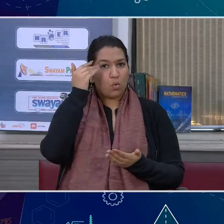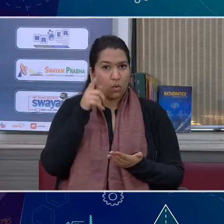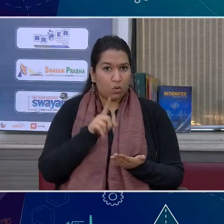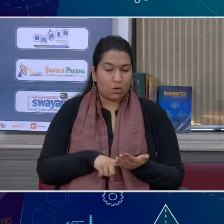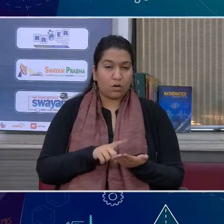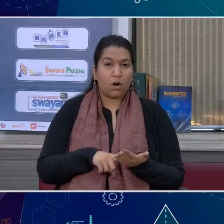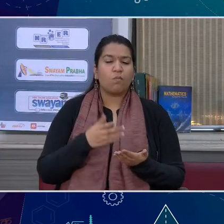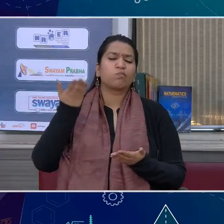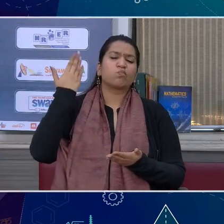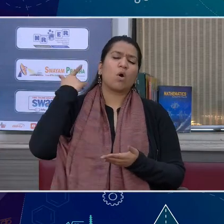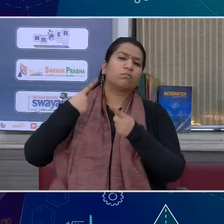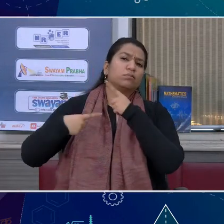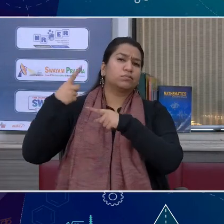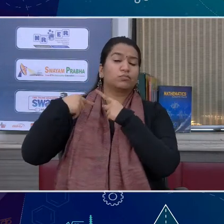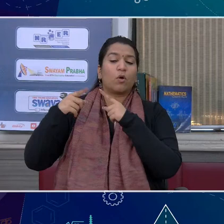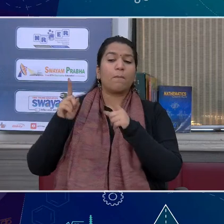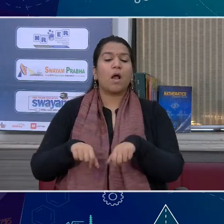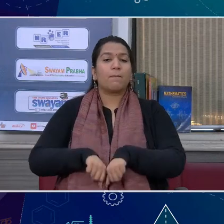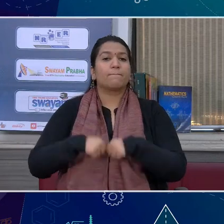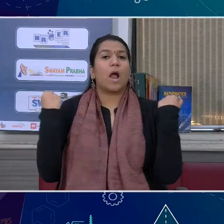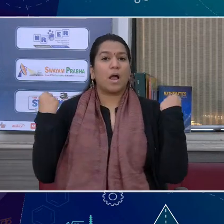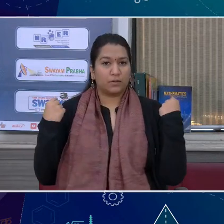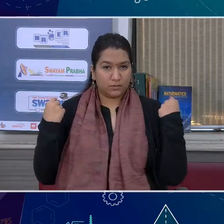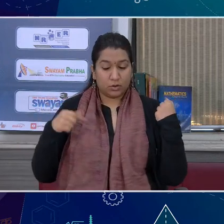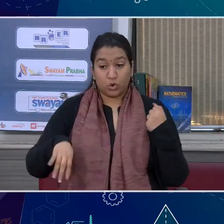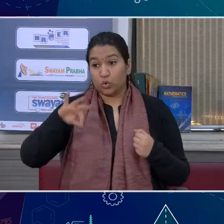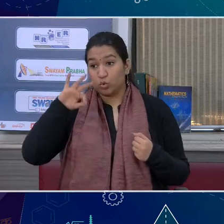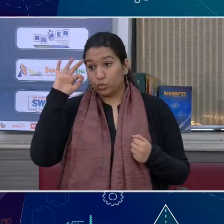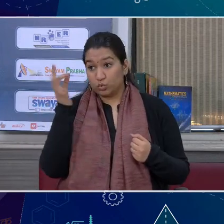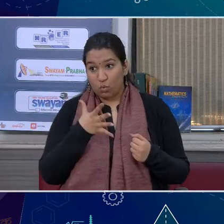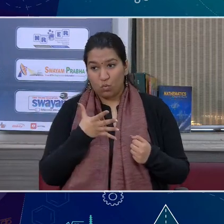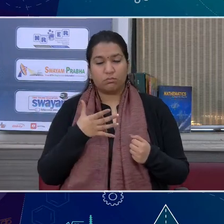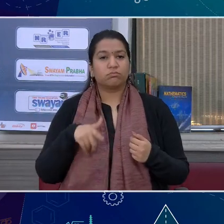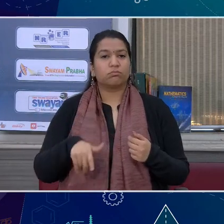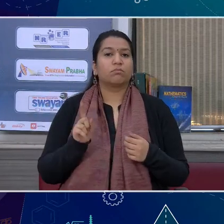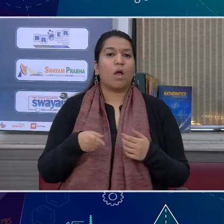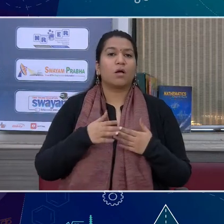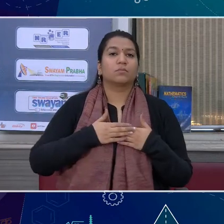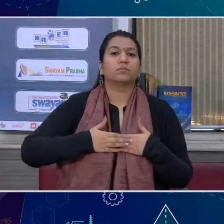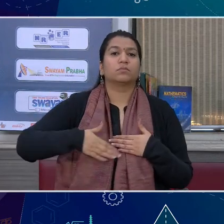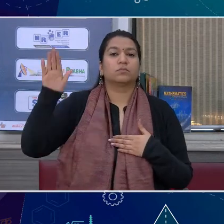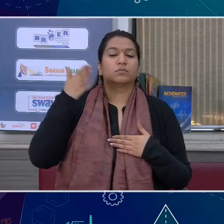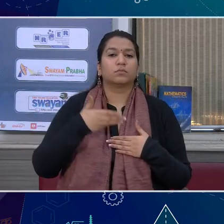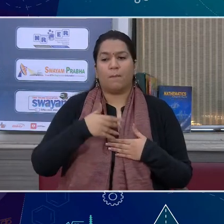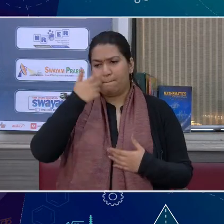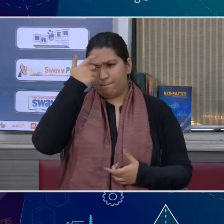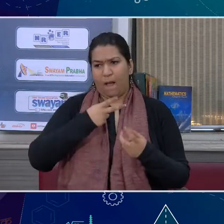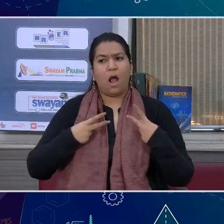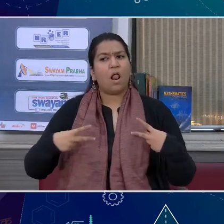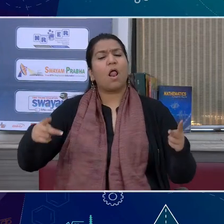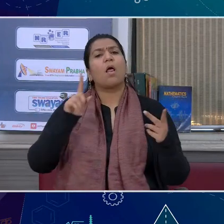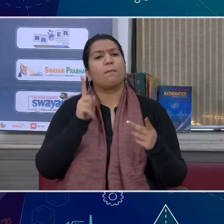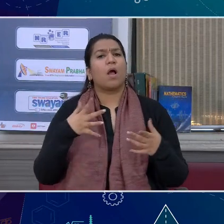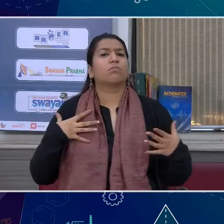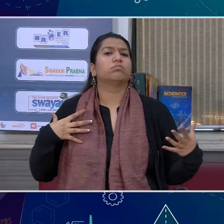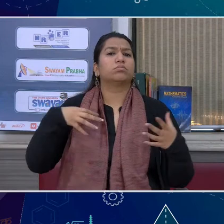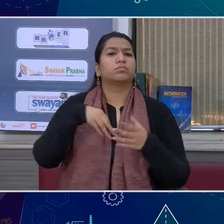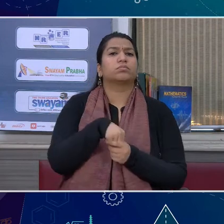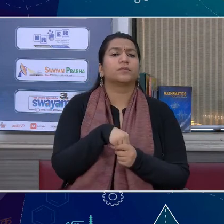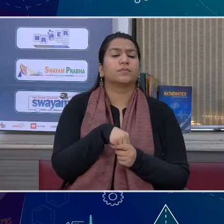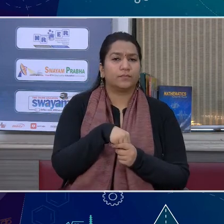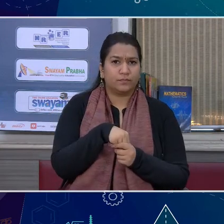उनेतायों को पुरांए परम्पराओं को तोड़ना भी है और नए परमपरों को साईख करना है कि हर व्यक्ति अलग व्यक्ति भी समाज का हिस्सा है